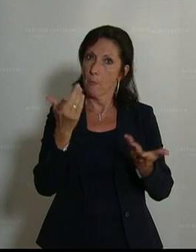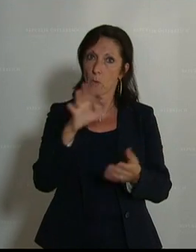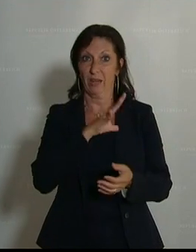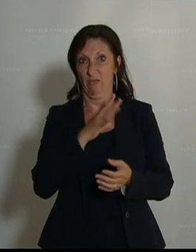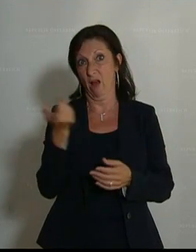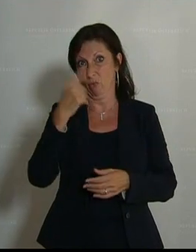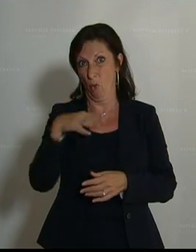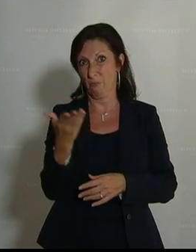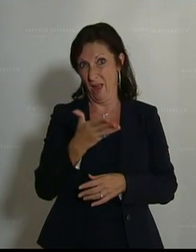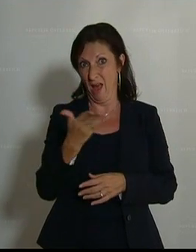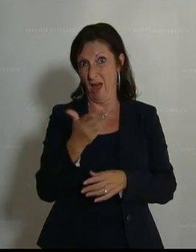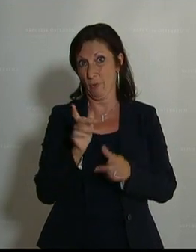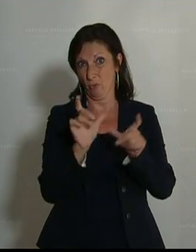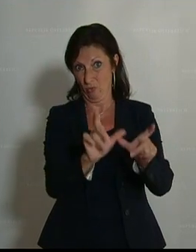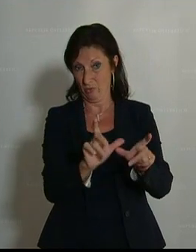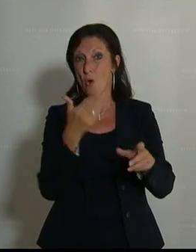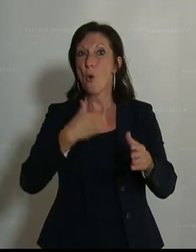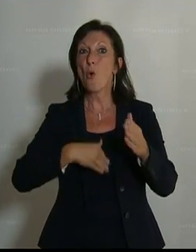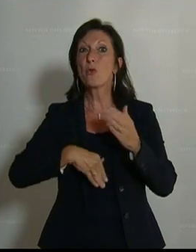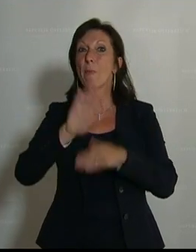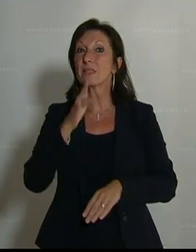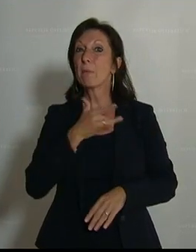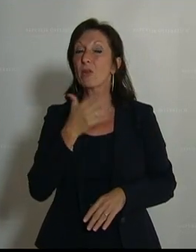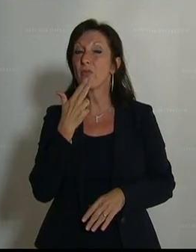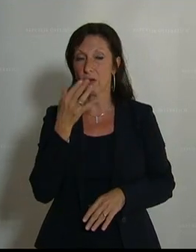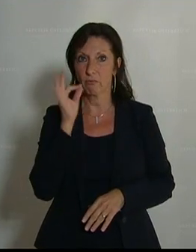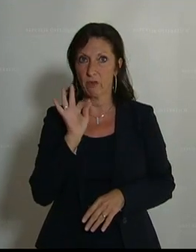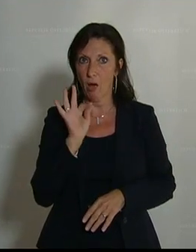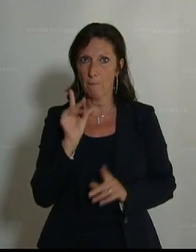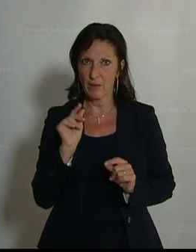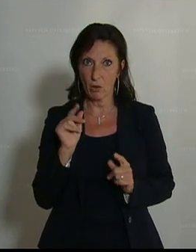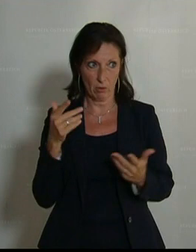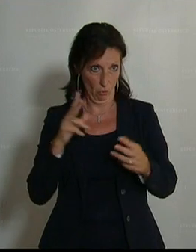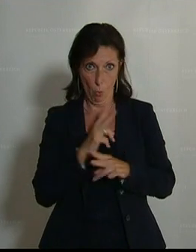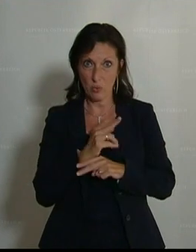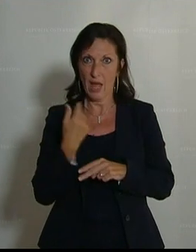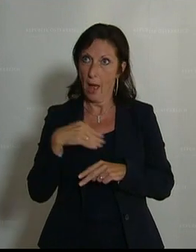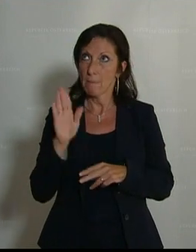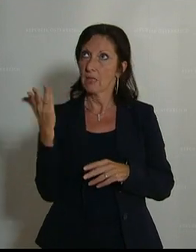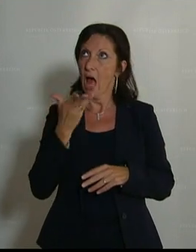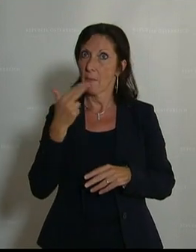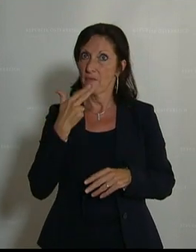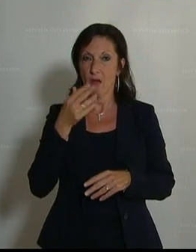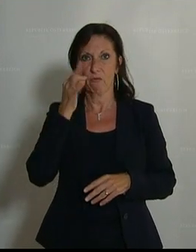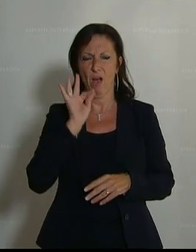Und die Mehrheit davon, das sind Frauen. Armut in Österreich ist damit weiblich. Wieso ist das so?